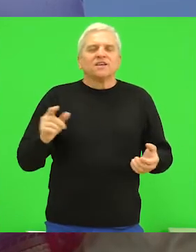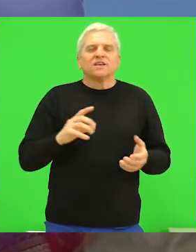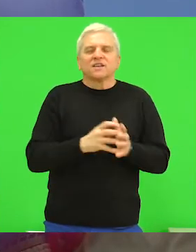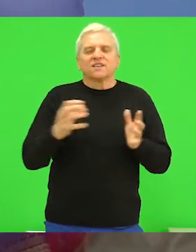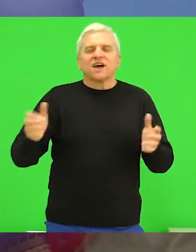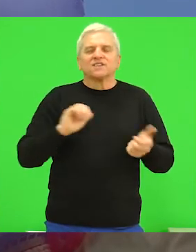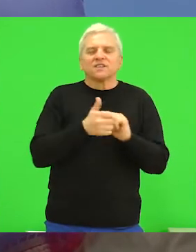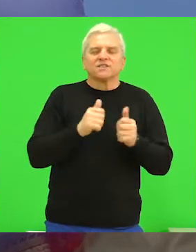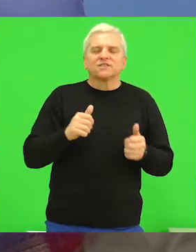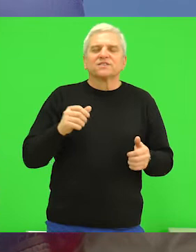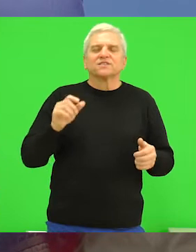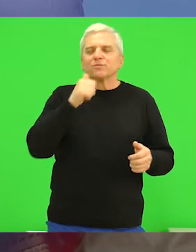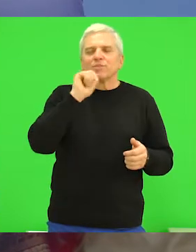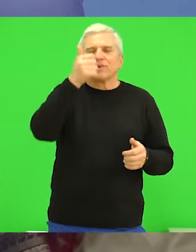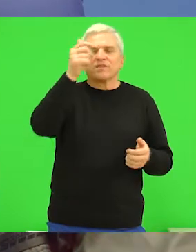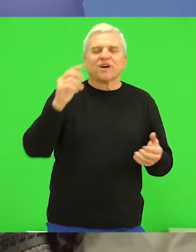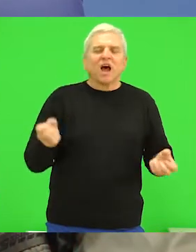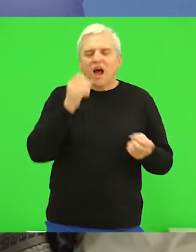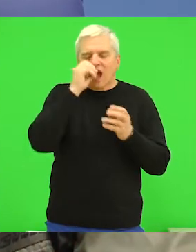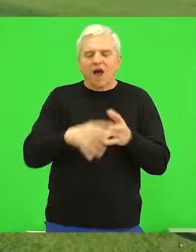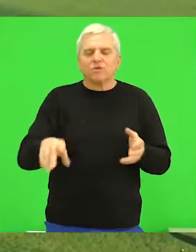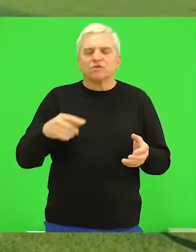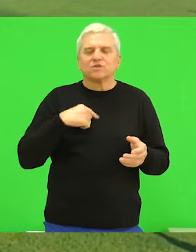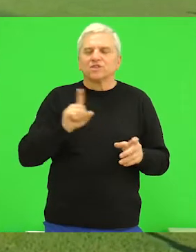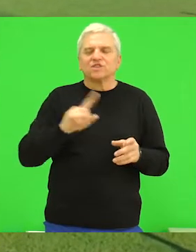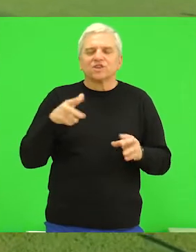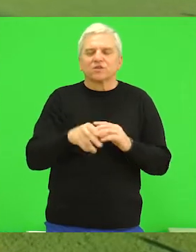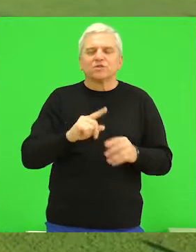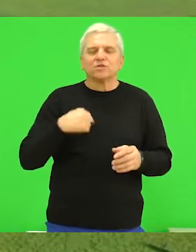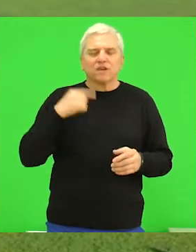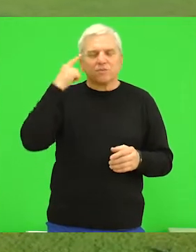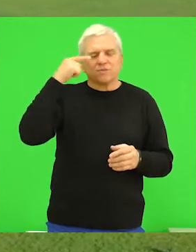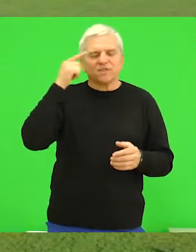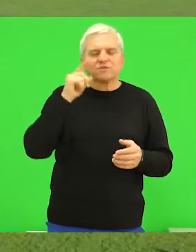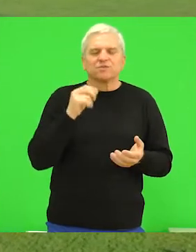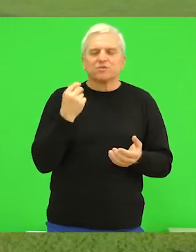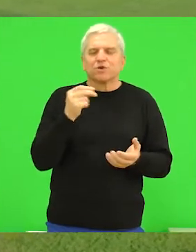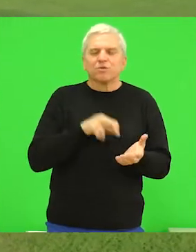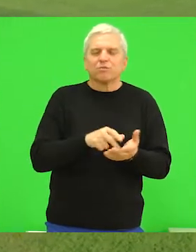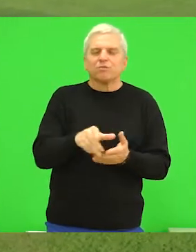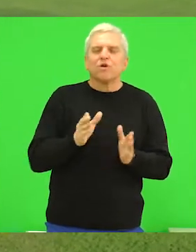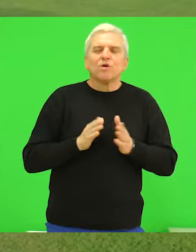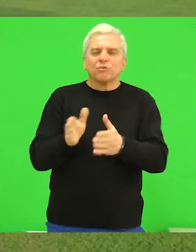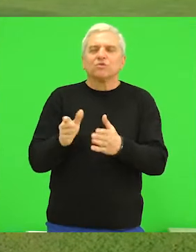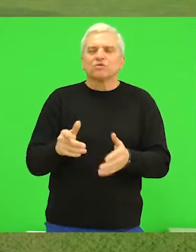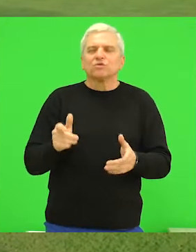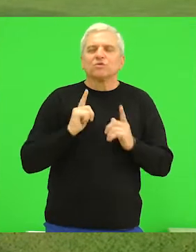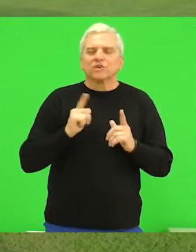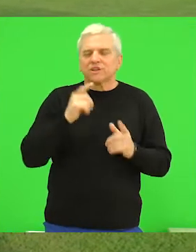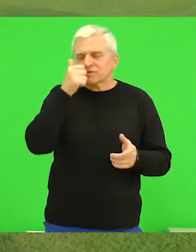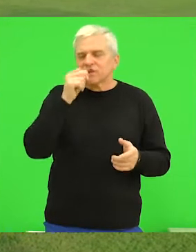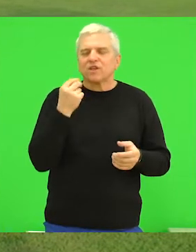nastavlje prvenstva, za play-out, ništa još nije gotovo. Mislim da smo na dobrom putu da uradimo ono što je